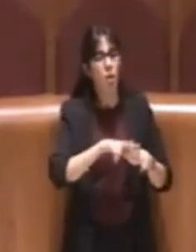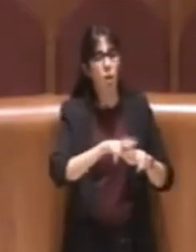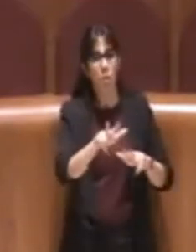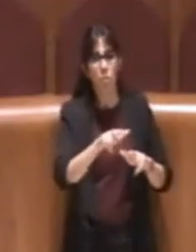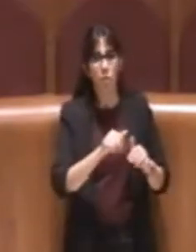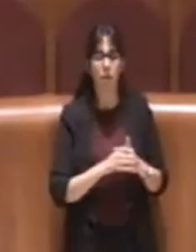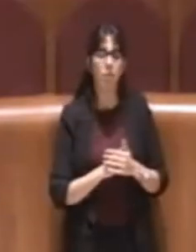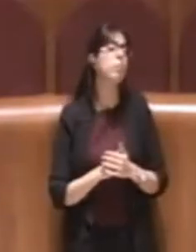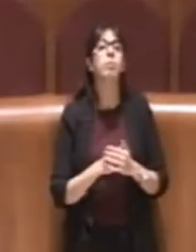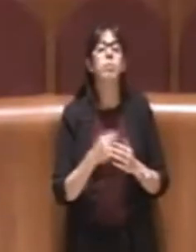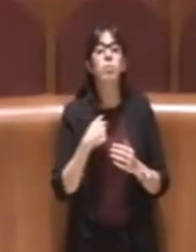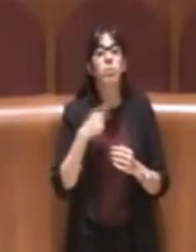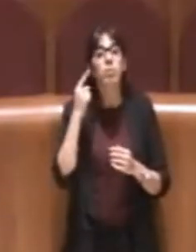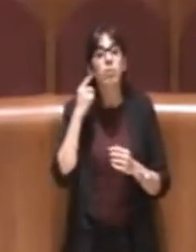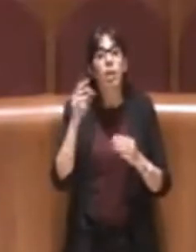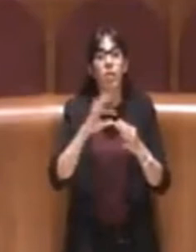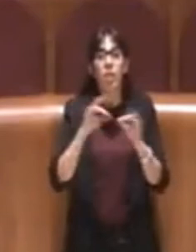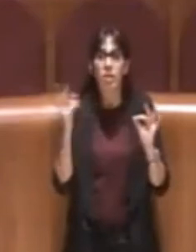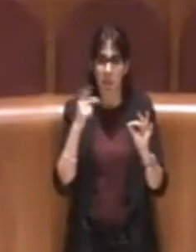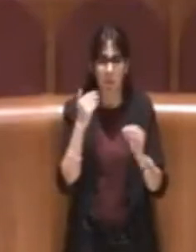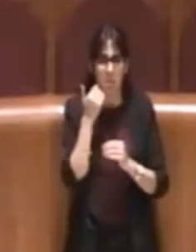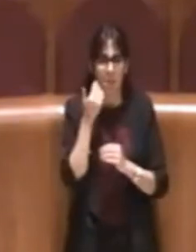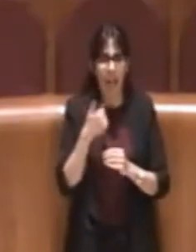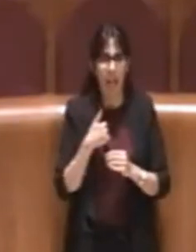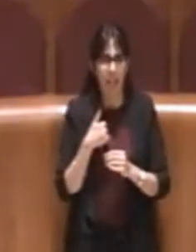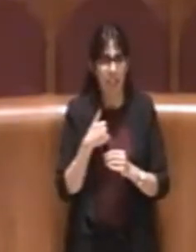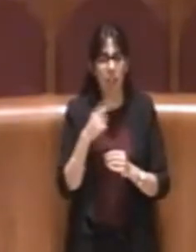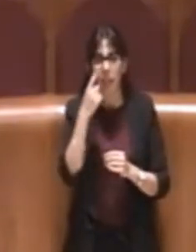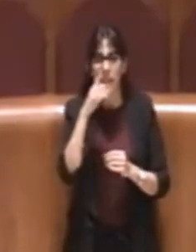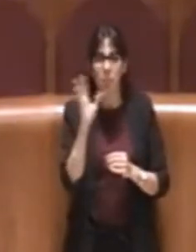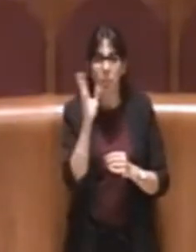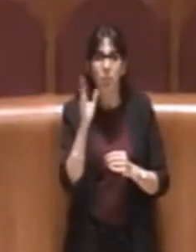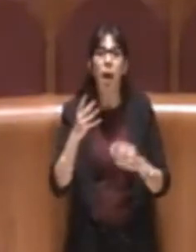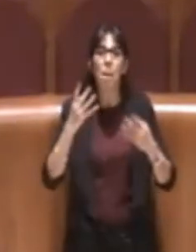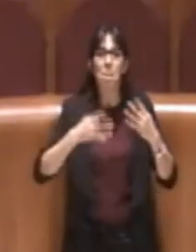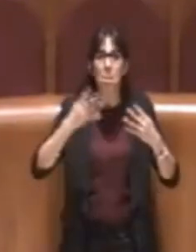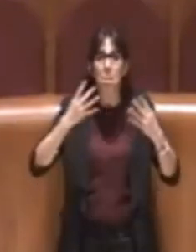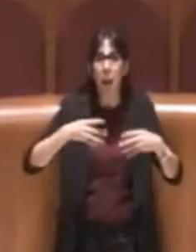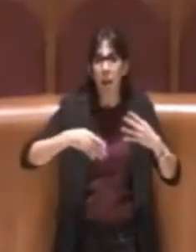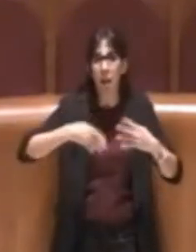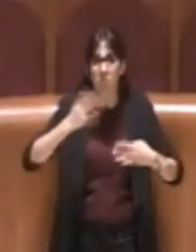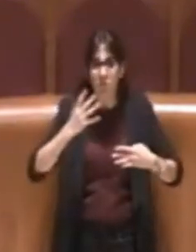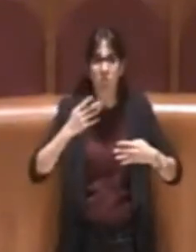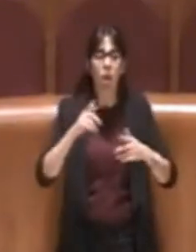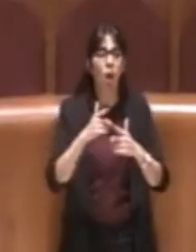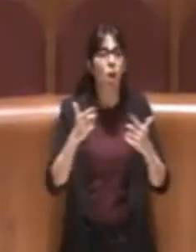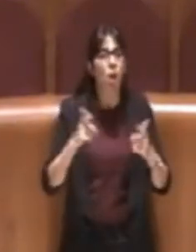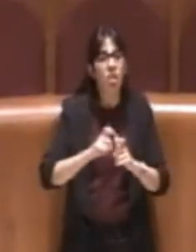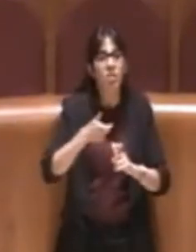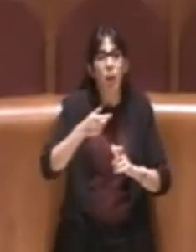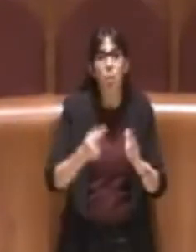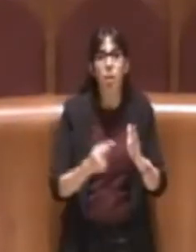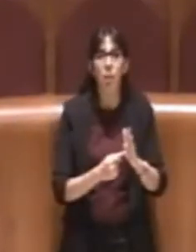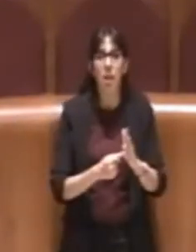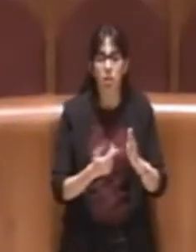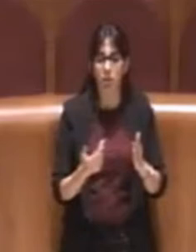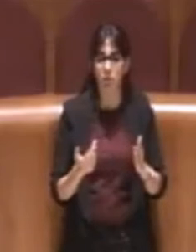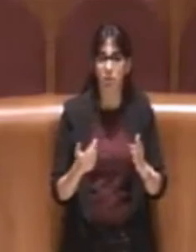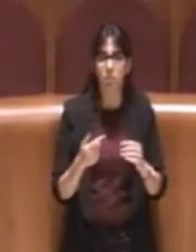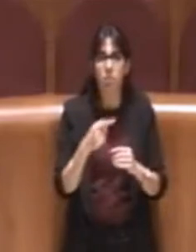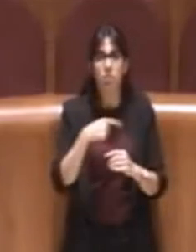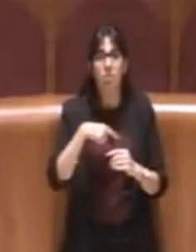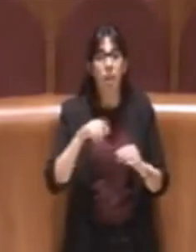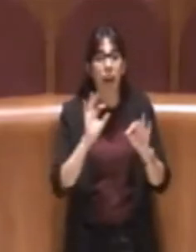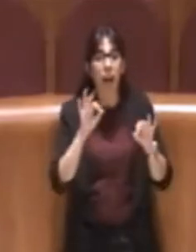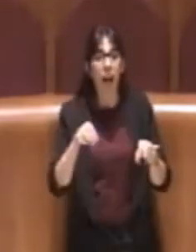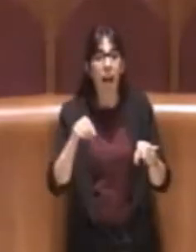frasi veramente quasi imbarazzanti, tipo la macchina si è inceppata, non c'è lo sviluppo del personale. Ecco, noi siamo arrivati in